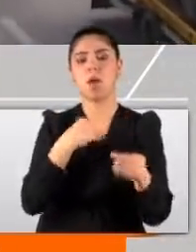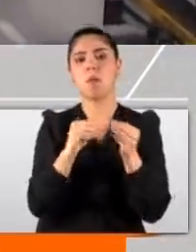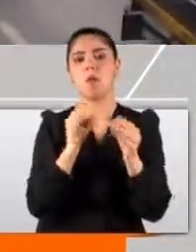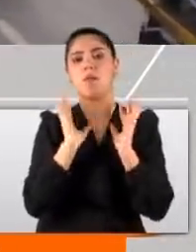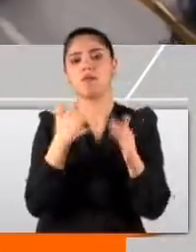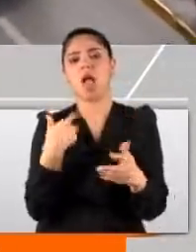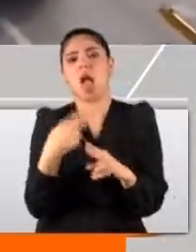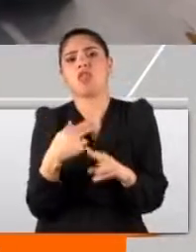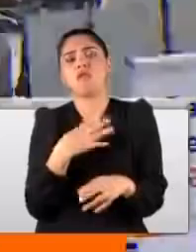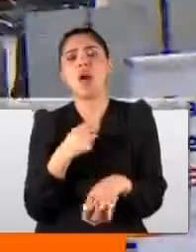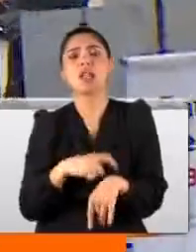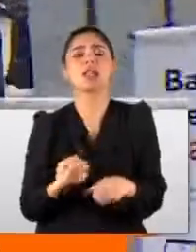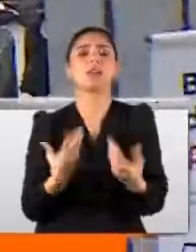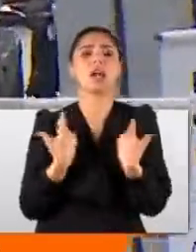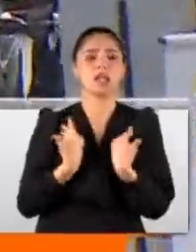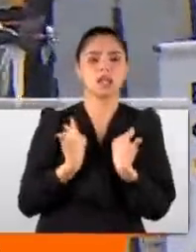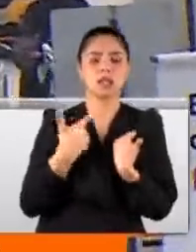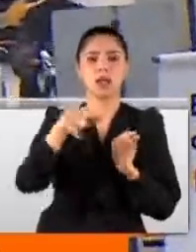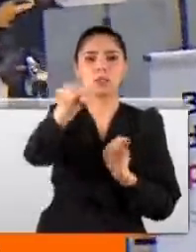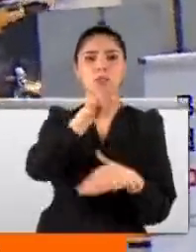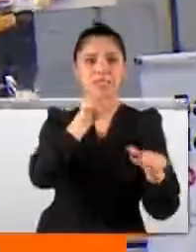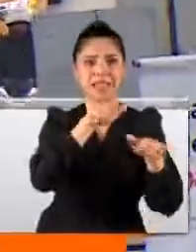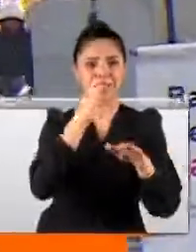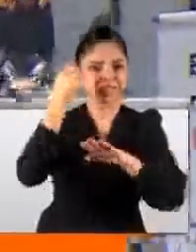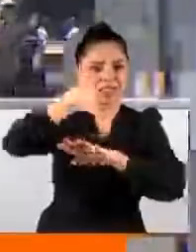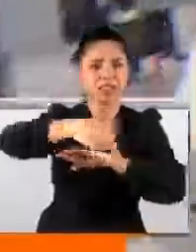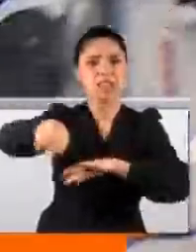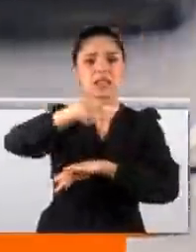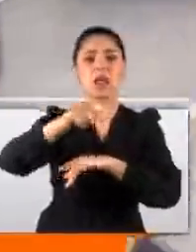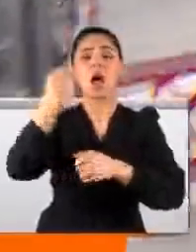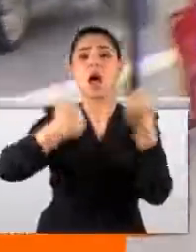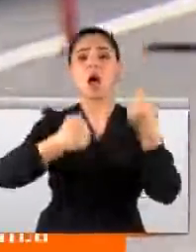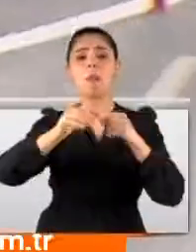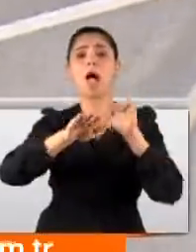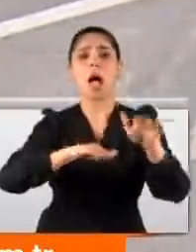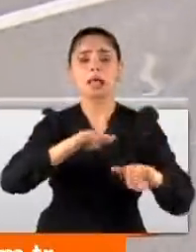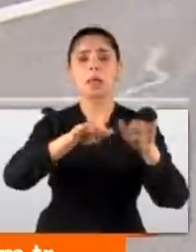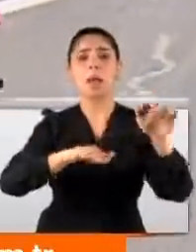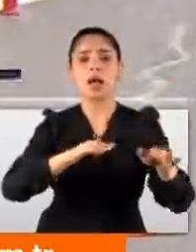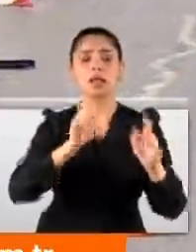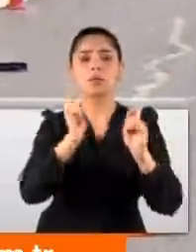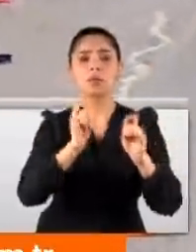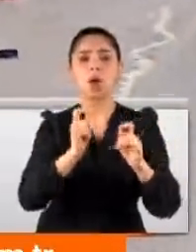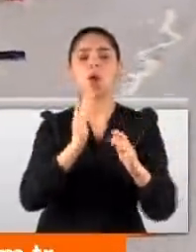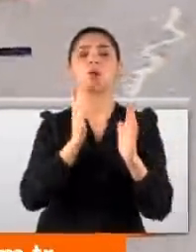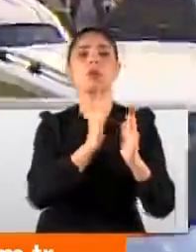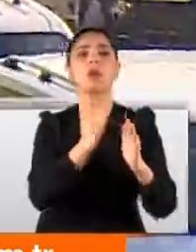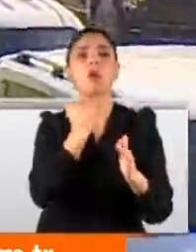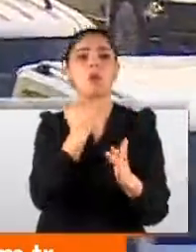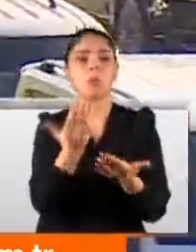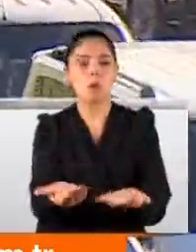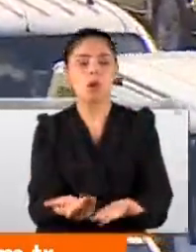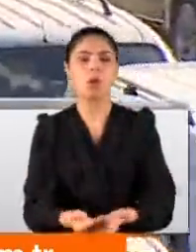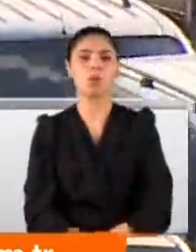Mesela acelem var yetişemiyorum. Arap saçı trafiğe giren çıkamıyor. Araçlar adım adım ilerliyor. Kimi de kontak kapatıyor.